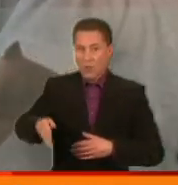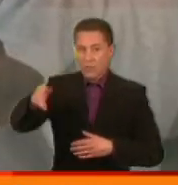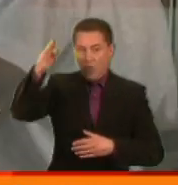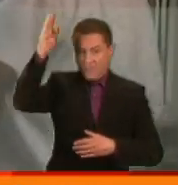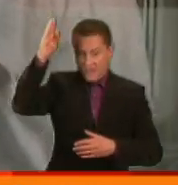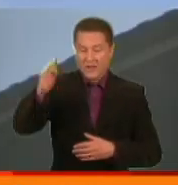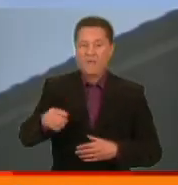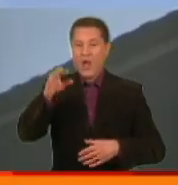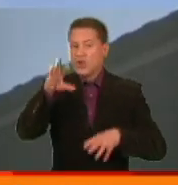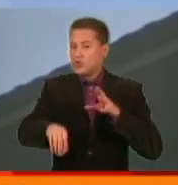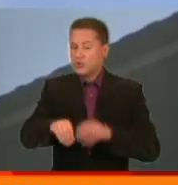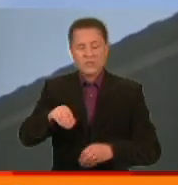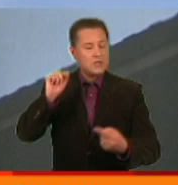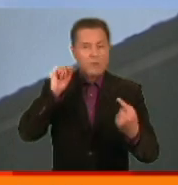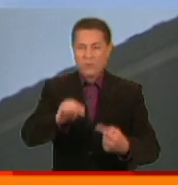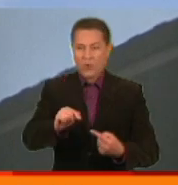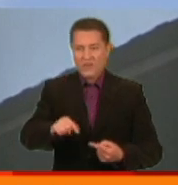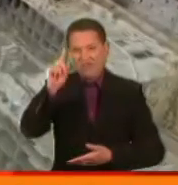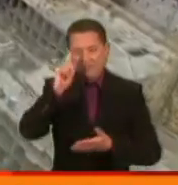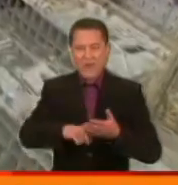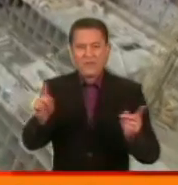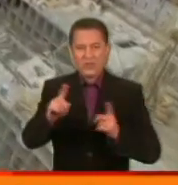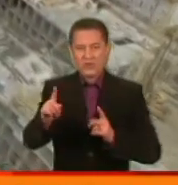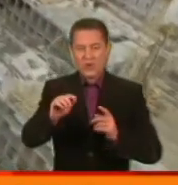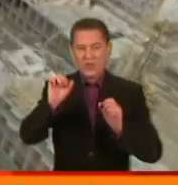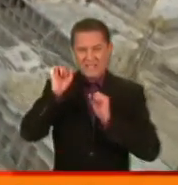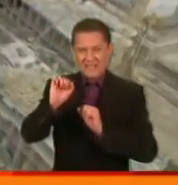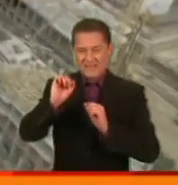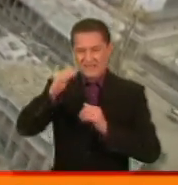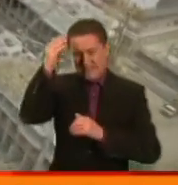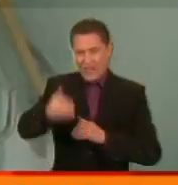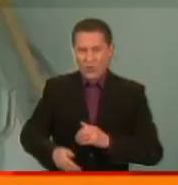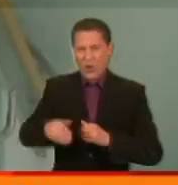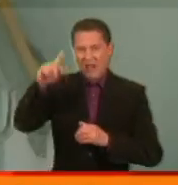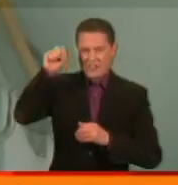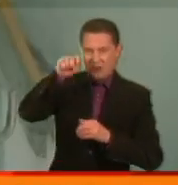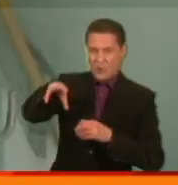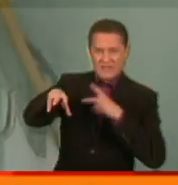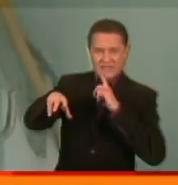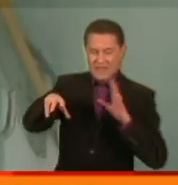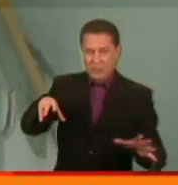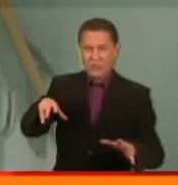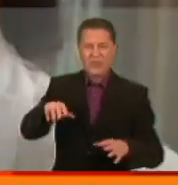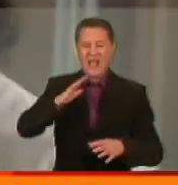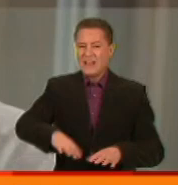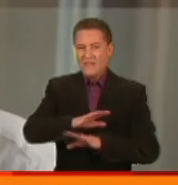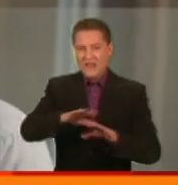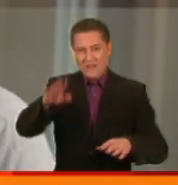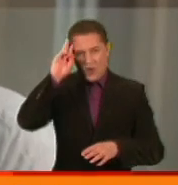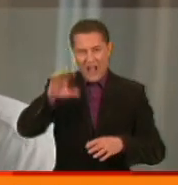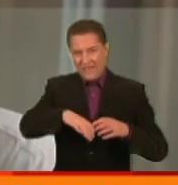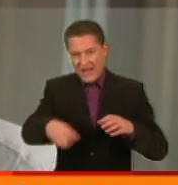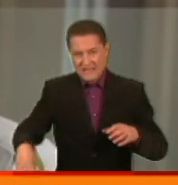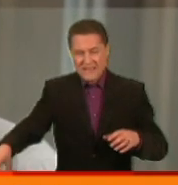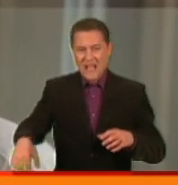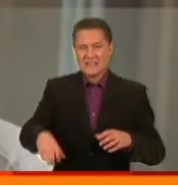сусіди, бо певні, висотки затулять їм сонце. Район стане в тиснявах, не витримають електромережа та каналізація. Це самоубійство, тут